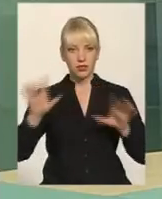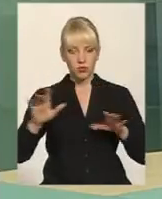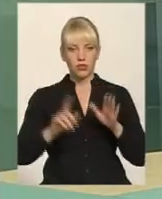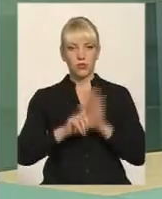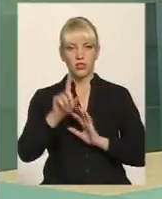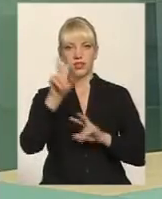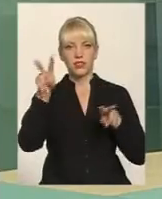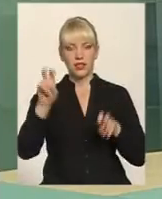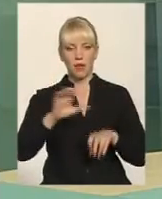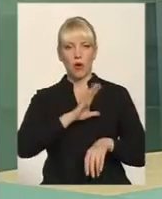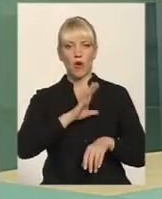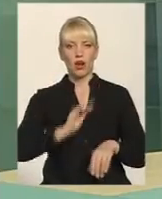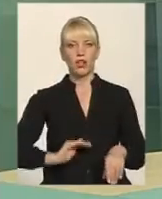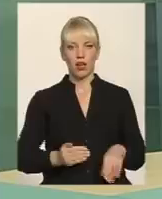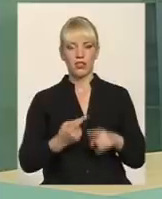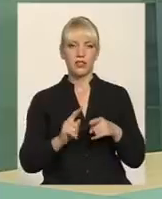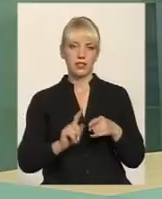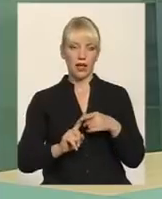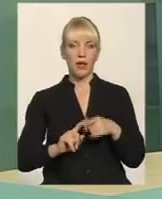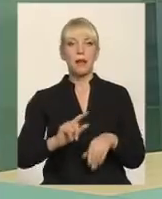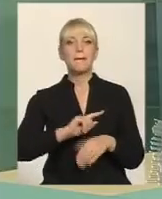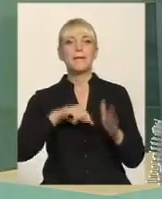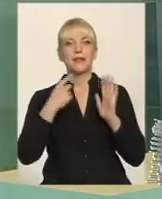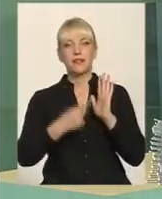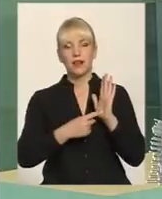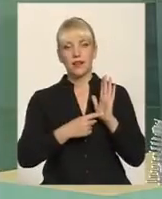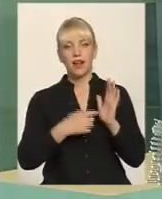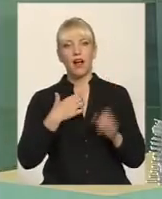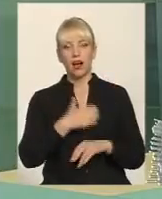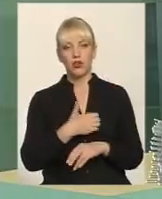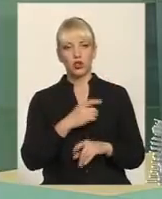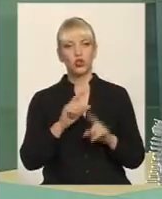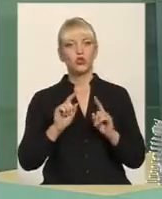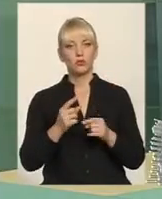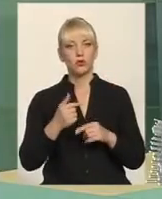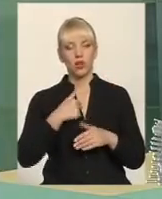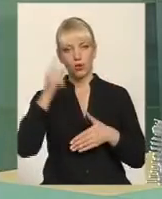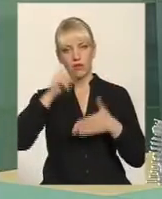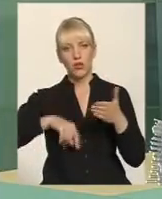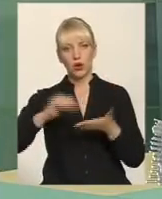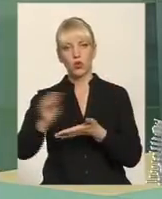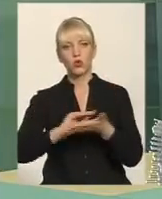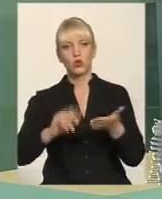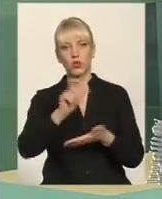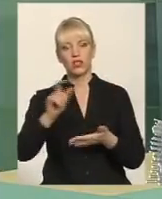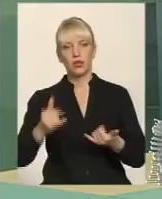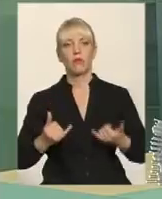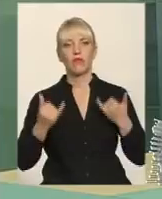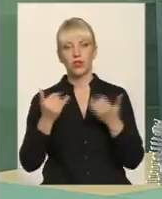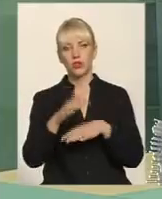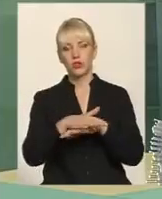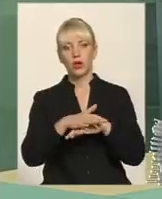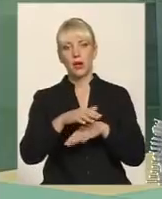дійсно це питання надзвичайно актуальне. Актуальне чому? Ну, по-перше, я довіряю журналістам, поважаючи працю